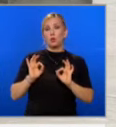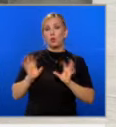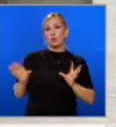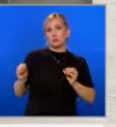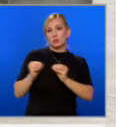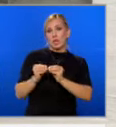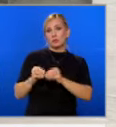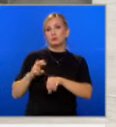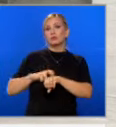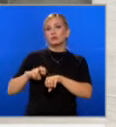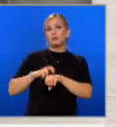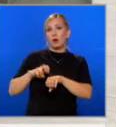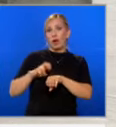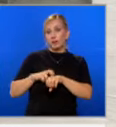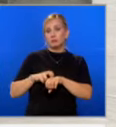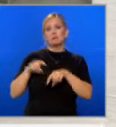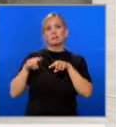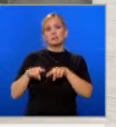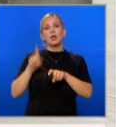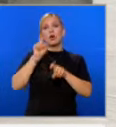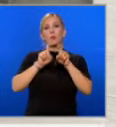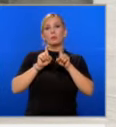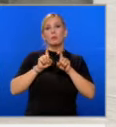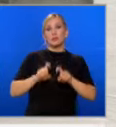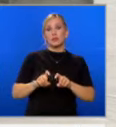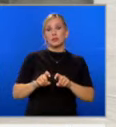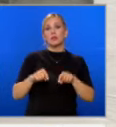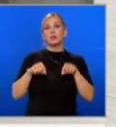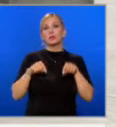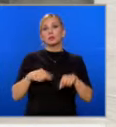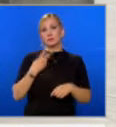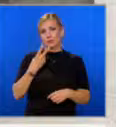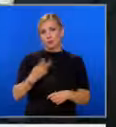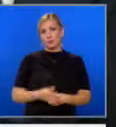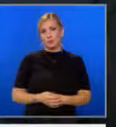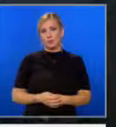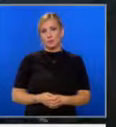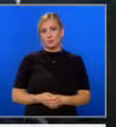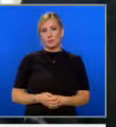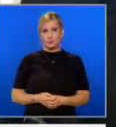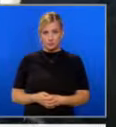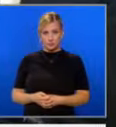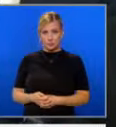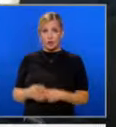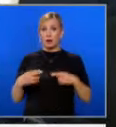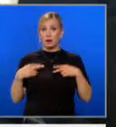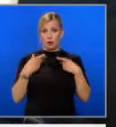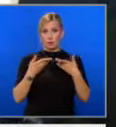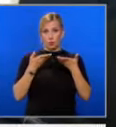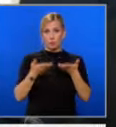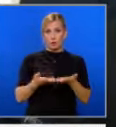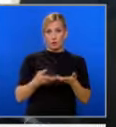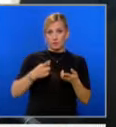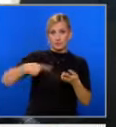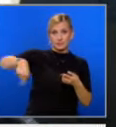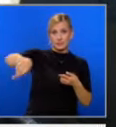Тоган от ДПС коментираха това буквално преди минути. Обръщам се към